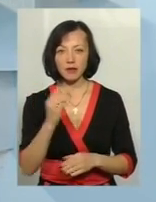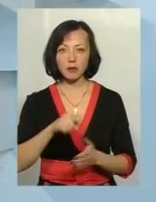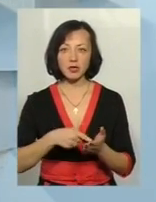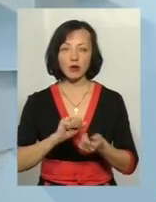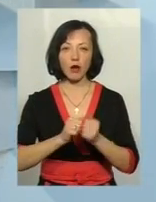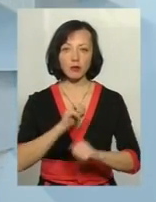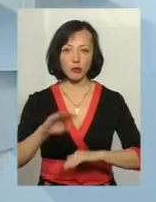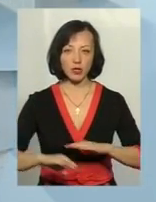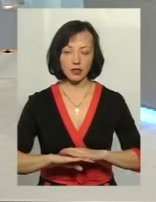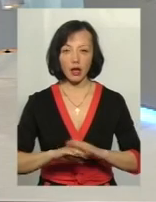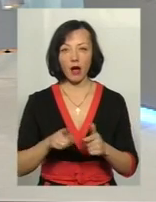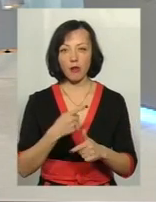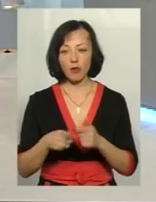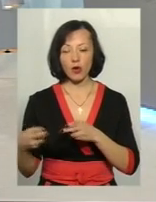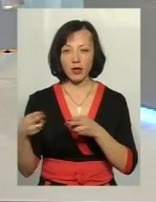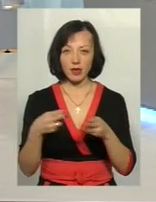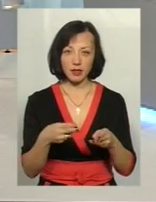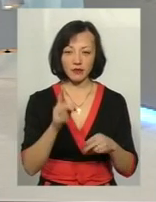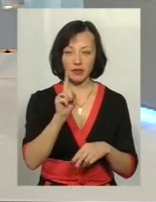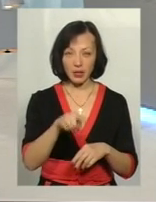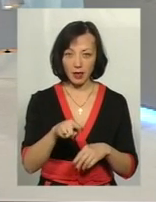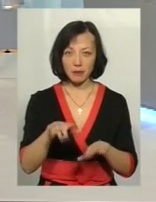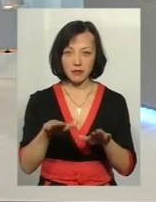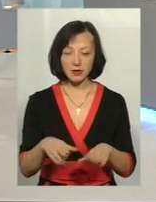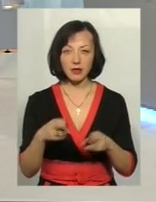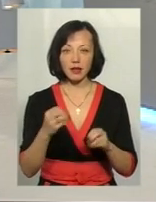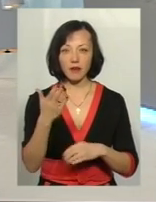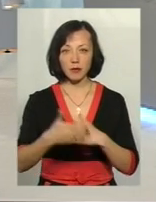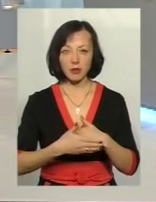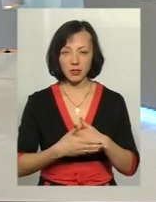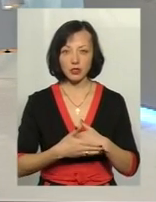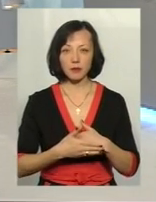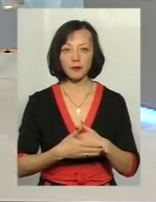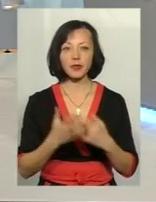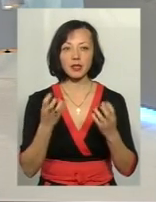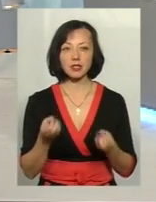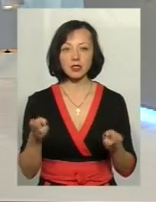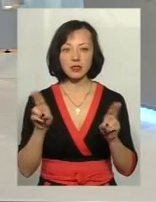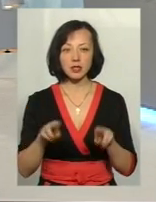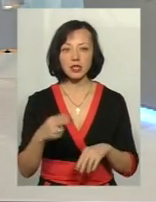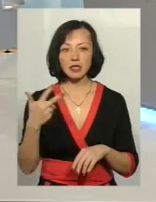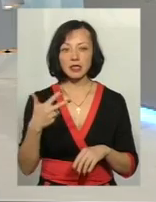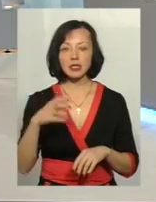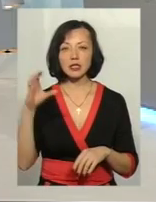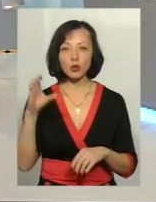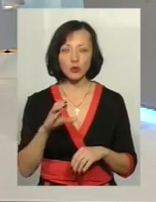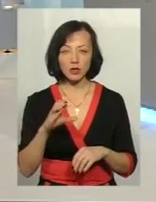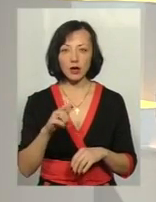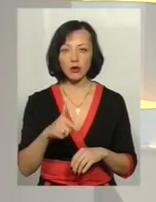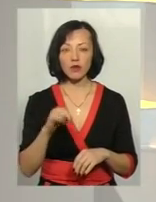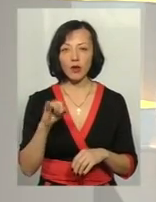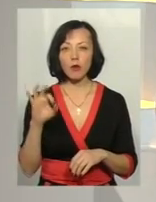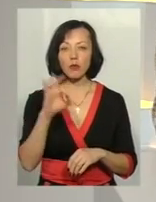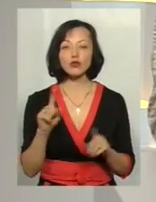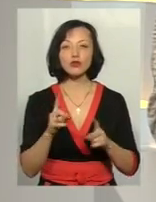місто Кам'янець-Подільський. Або їхати в те місце, де вам найближче. І на останок в нас залишається буквально 30 секунд. Григорій Іванович,